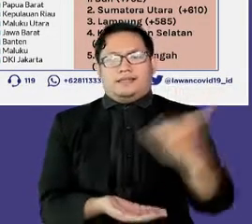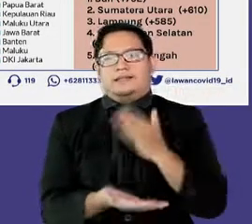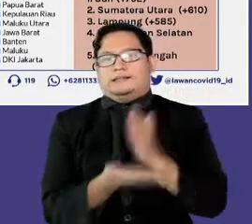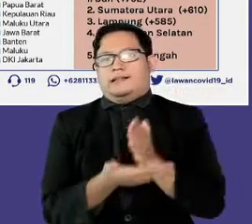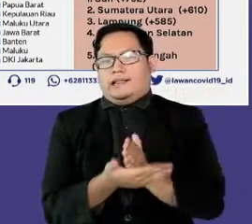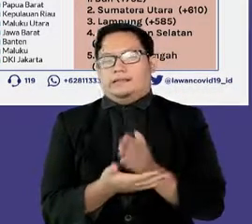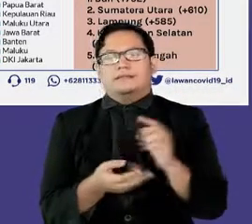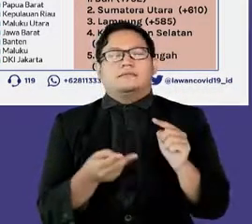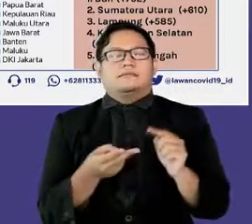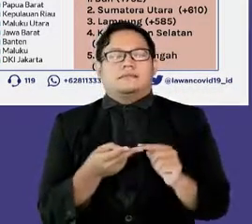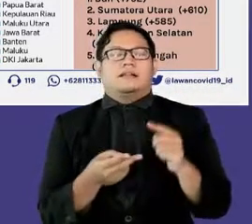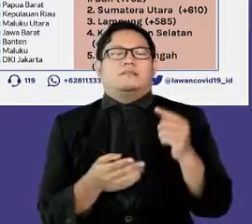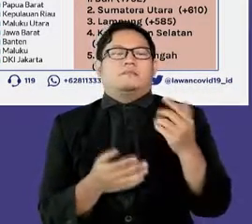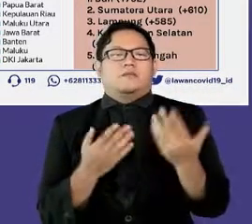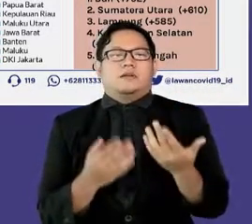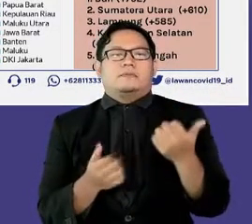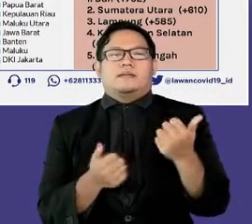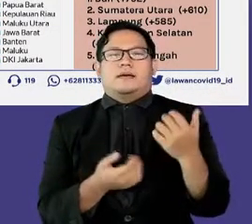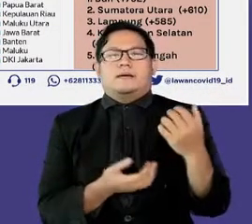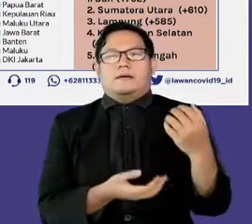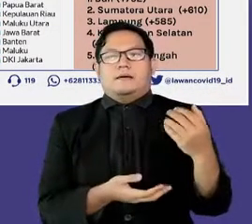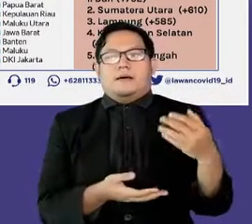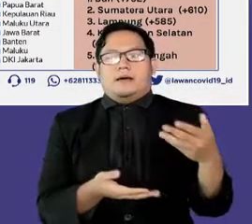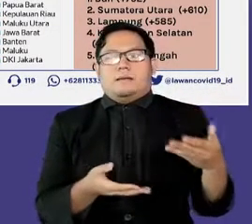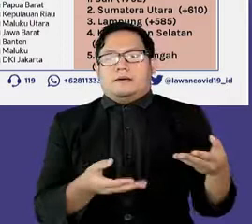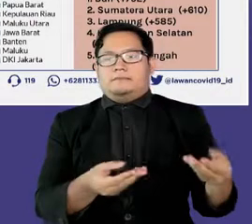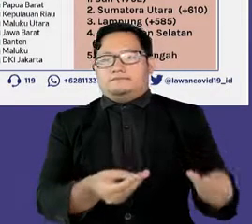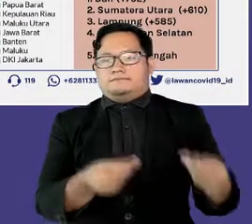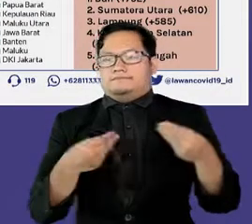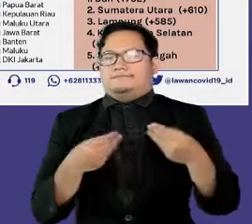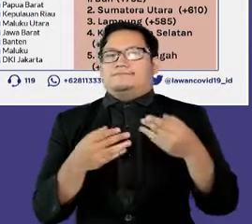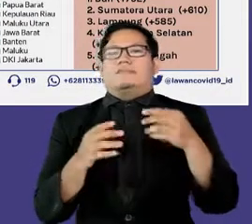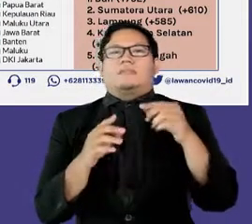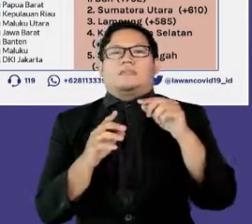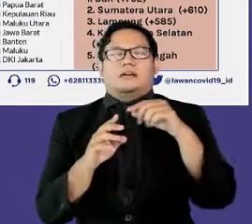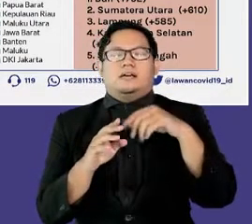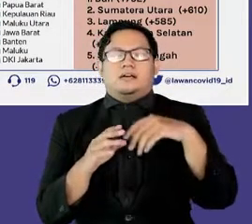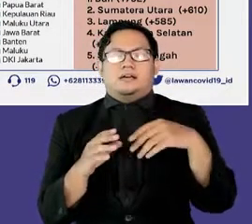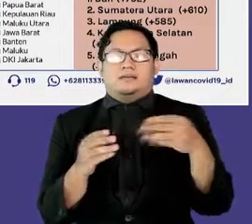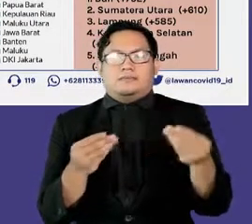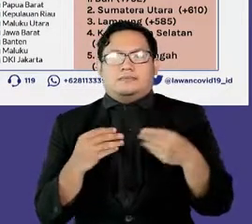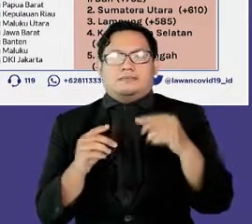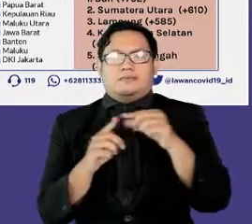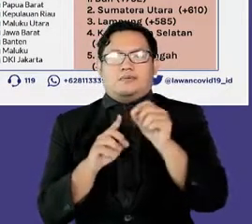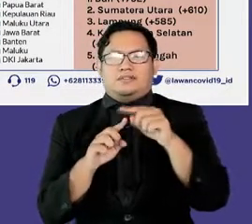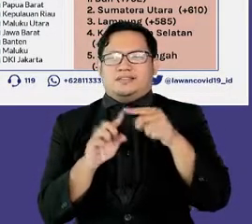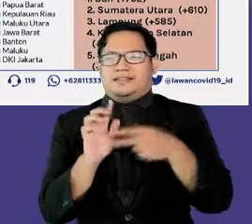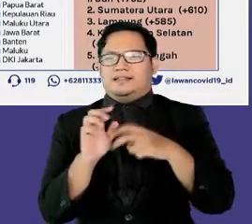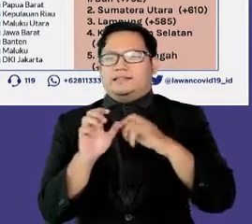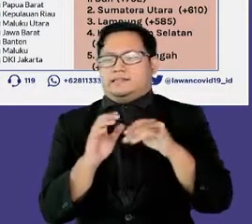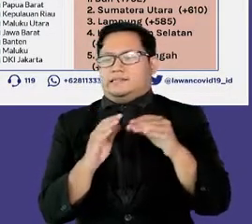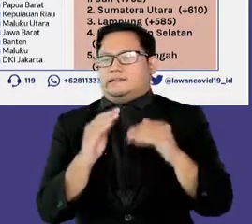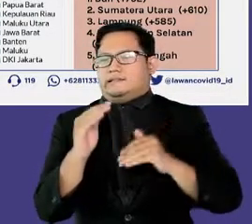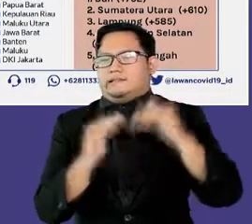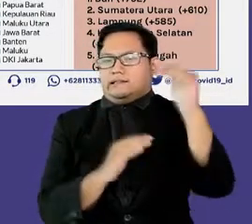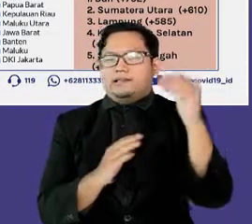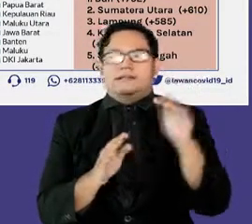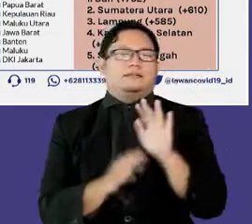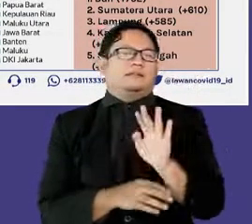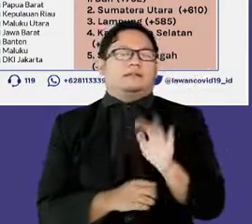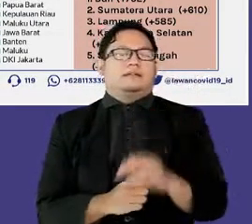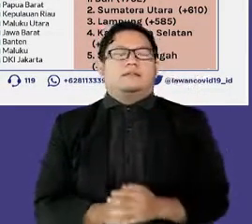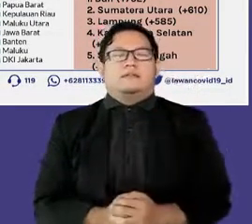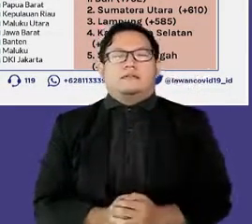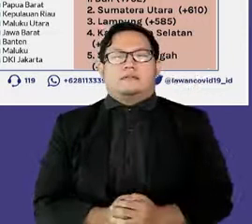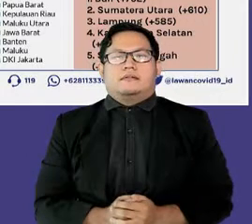dan berpotensi lebih tinggi dari seharusnya. Lebih lanjut, kasus aktif di bulan Agustus ini